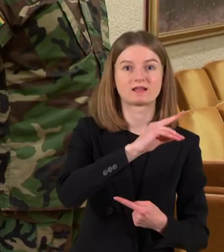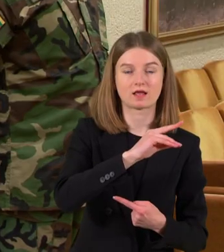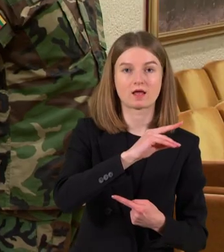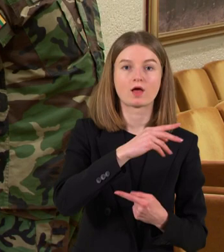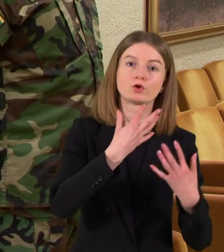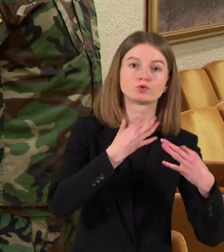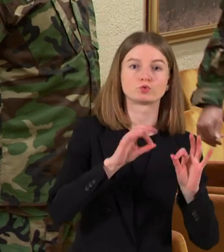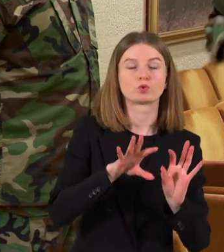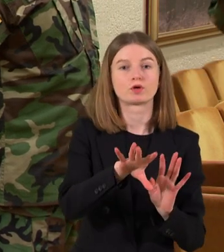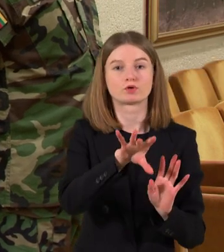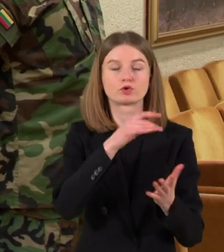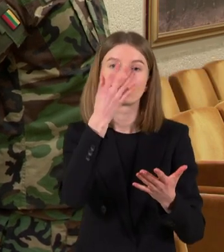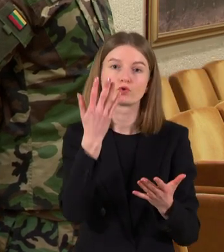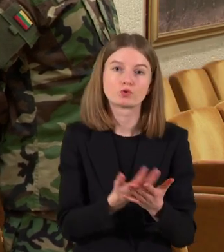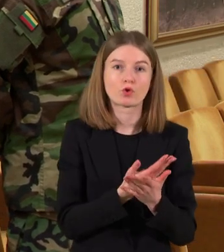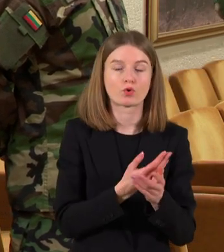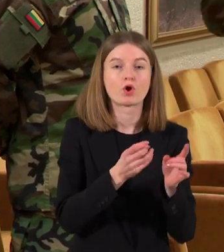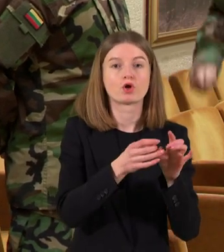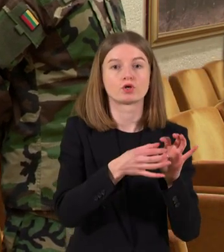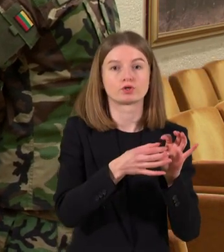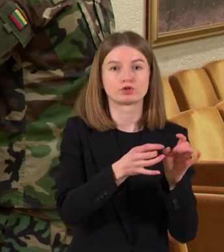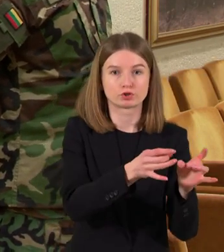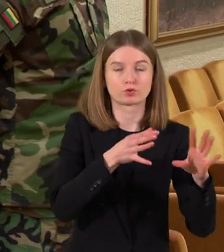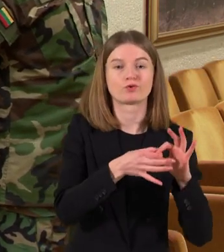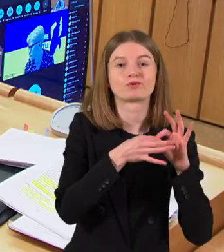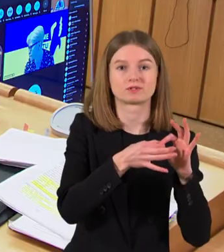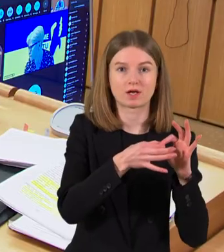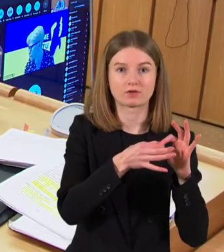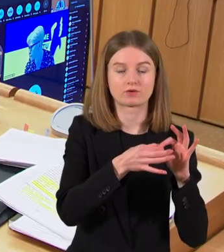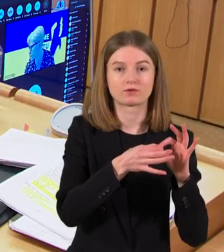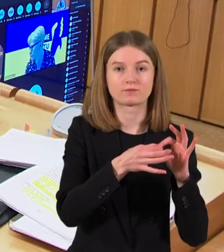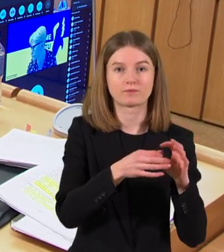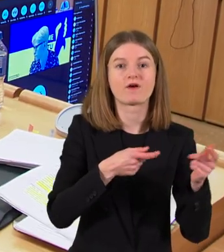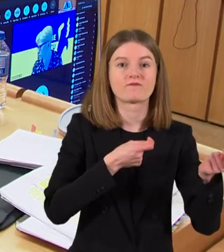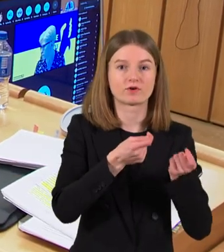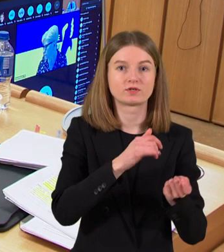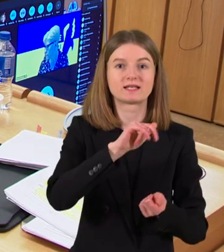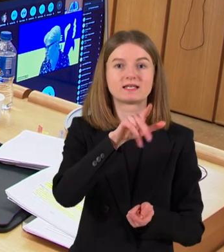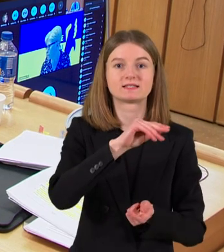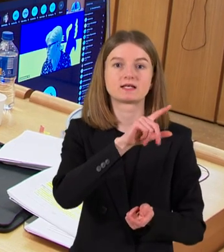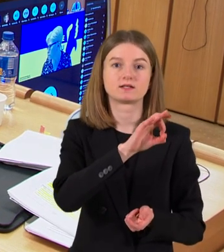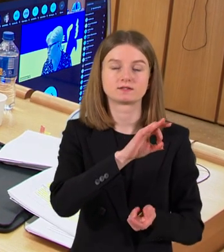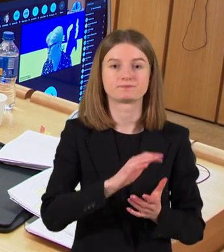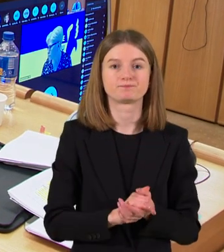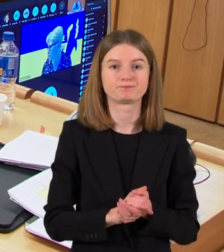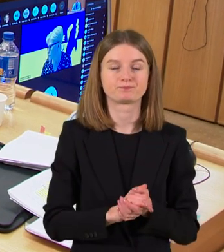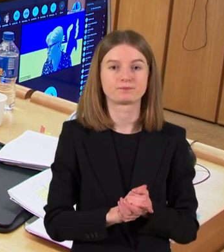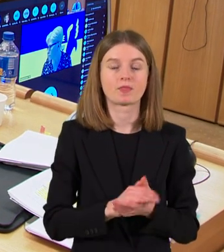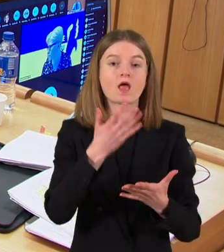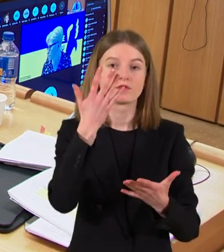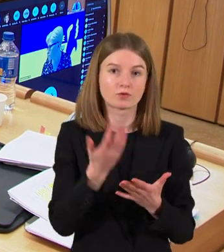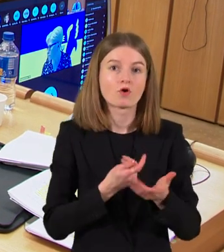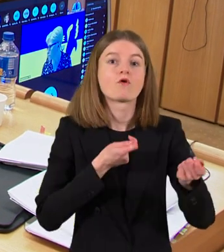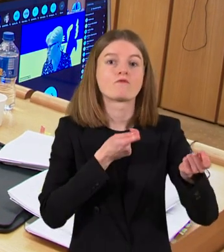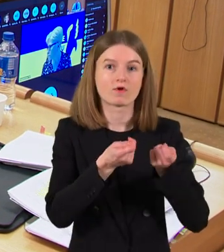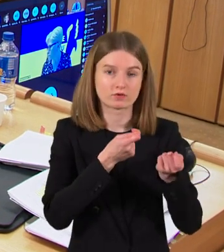naujojo Lietuvos Šaulių sąjungos vadų pulkininko leitenanto Lino Idzelio kandidatūrai. Naujojojo Šaulių sąjungos